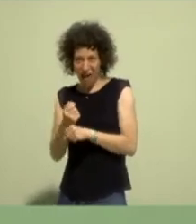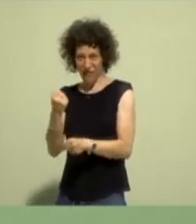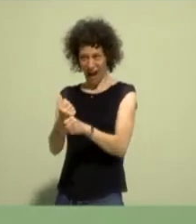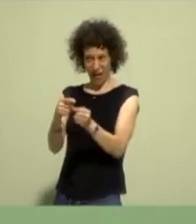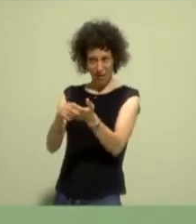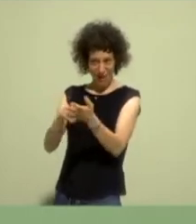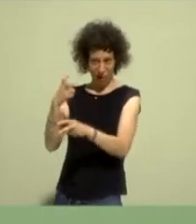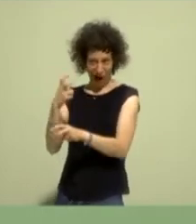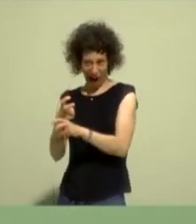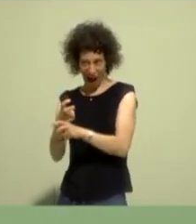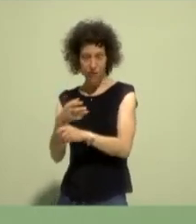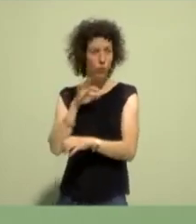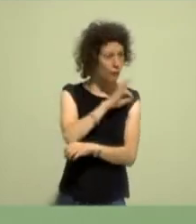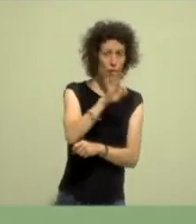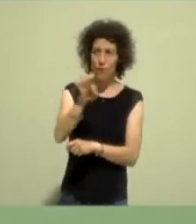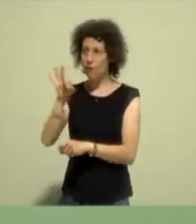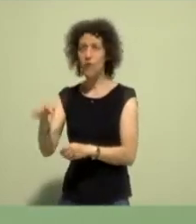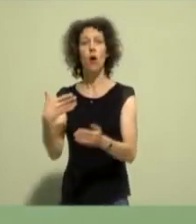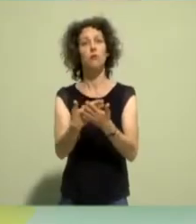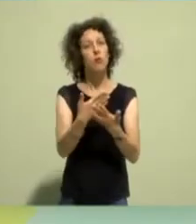Hierfür bitte ich um euer Vertrauen. Vielen Dank.